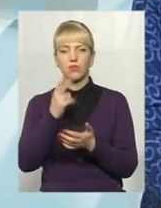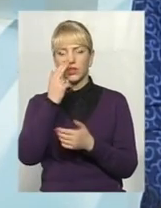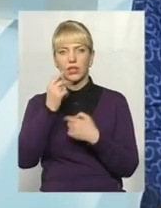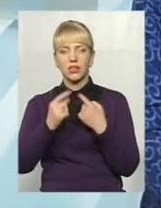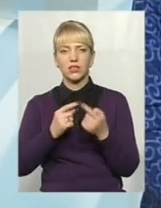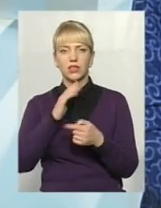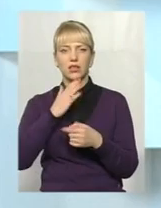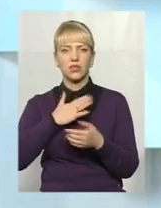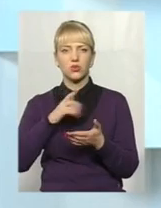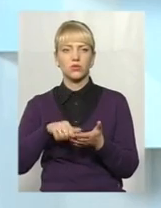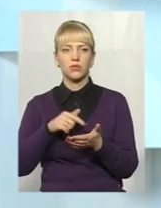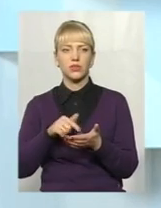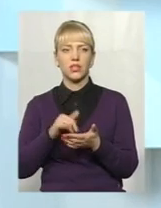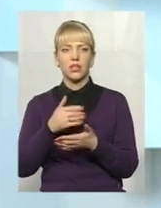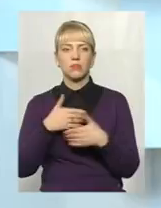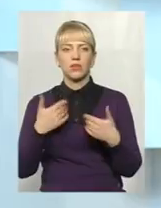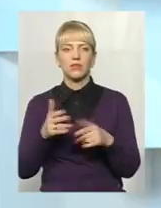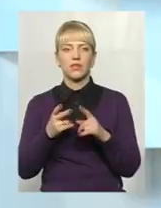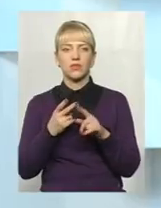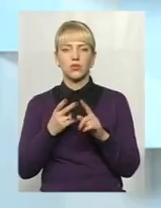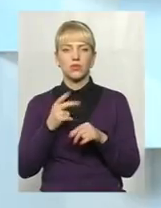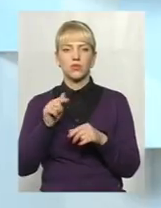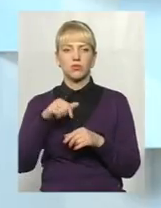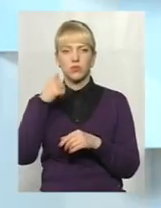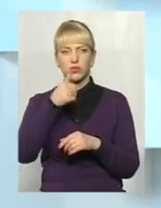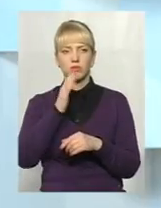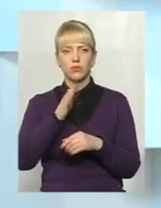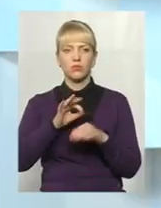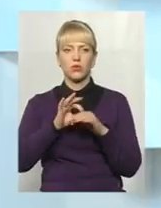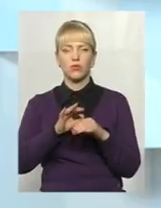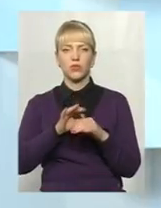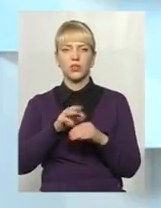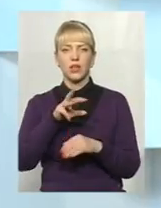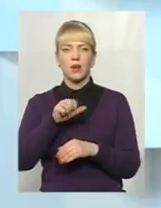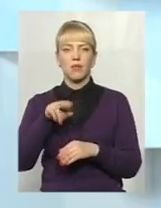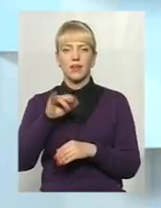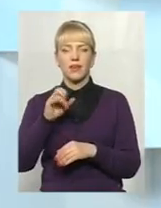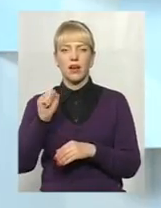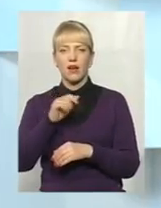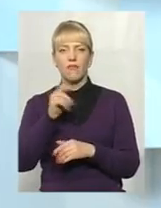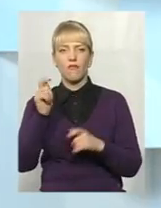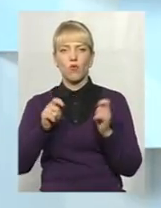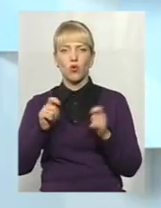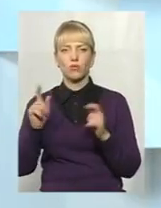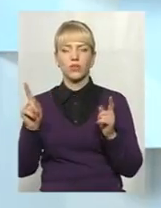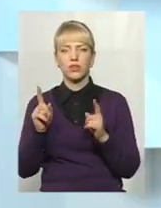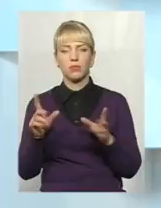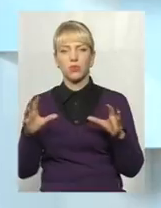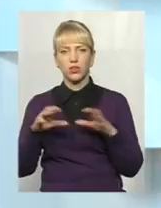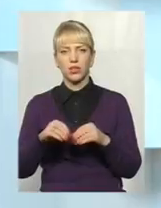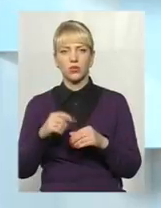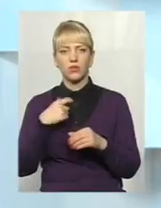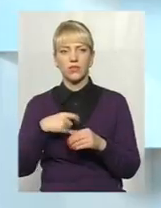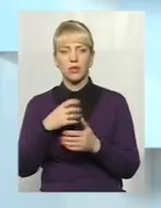нашого міста. І ми вдруге вже цього року будемо проводити медіа-форум, який поєднує в собі і